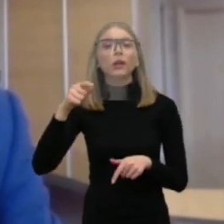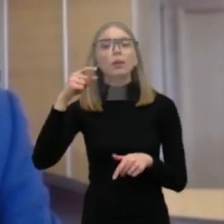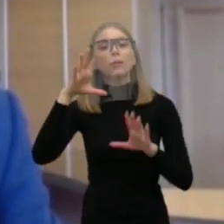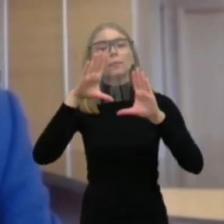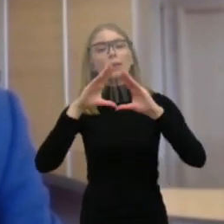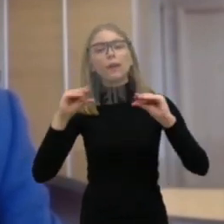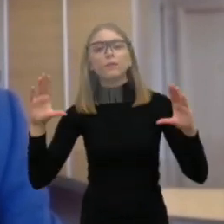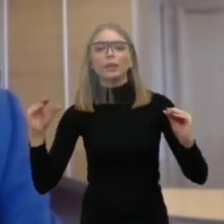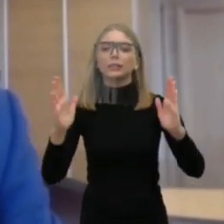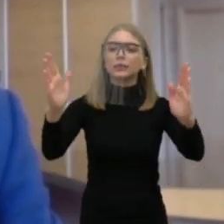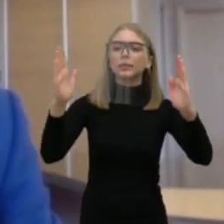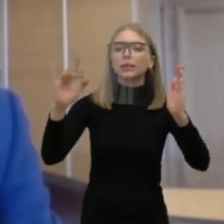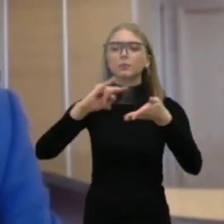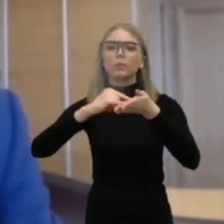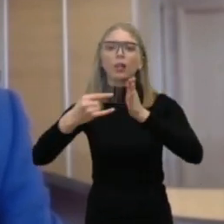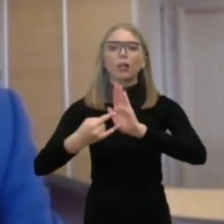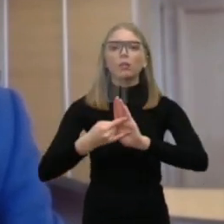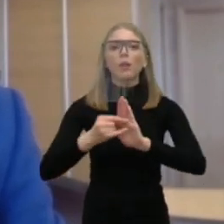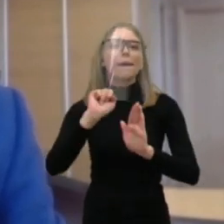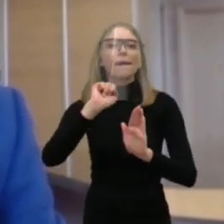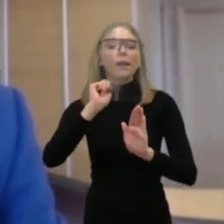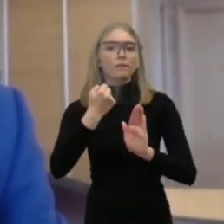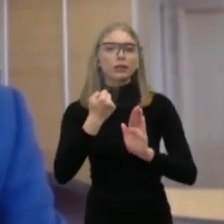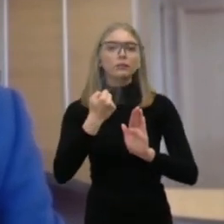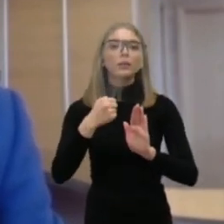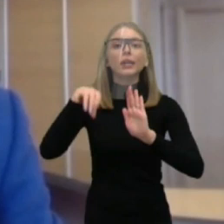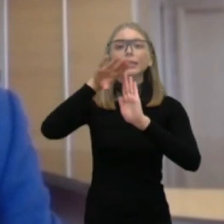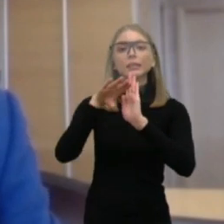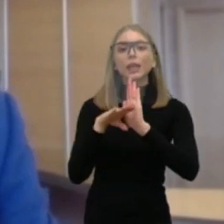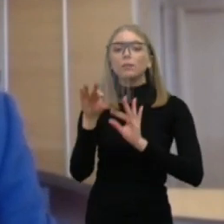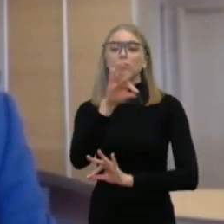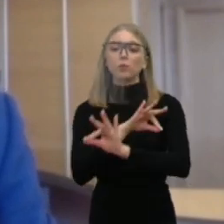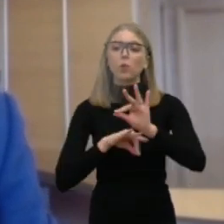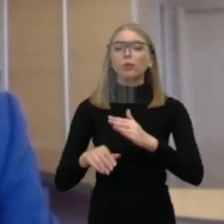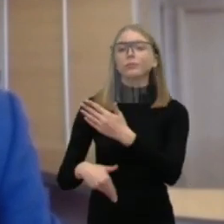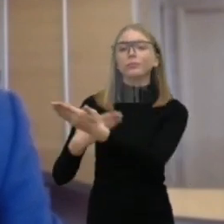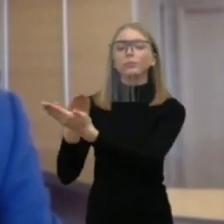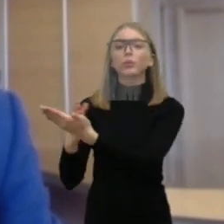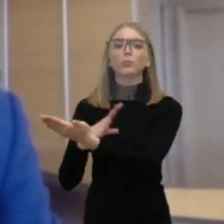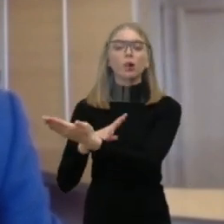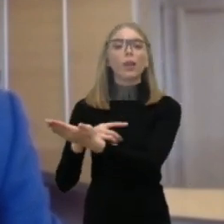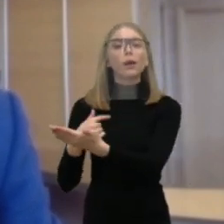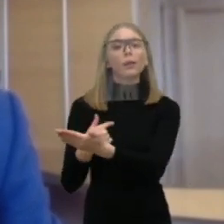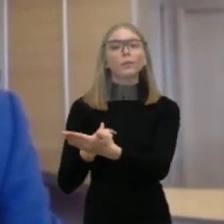darbotvarkio prezidento teikiamus įstatymų projektus, kaip mes kaip vyriausybė galėtumėm atliepti. Ir tas